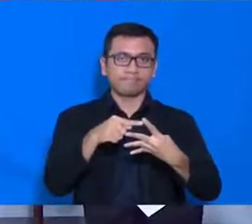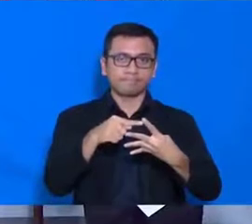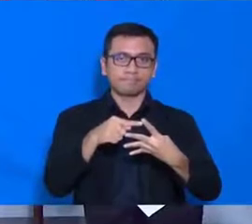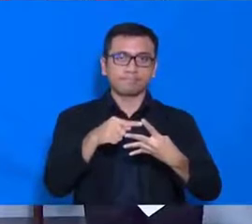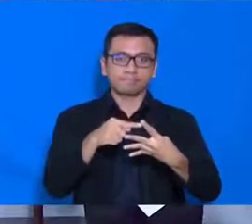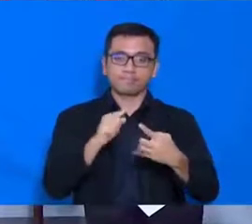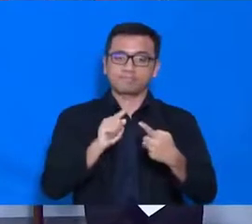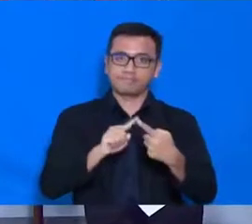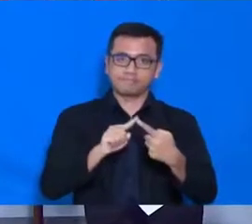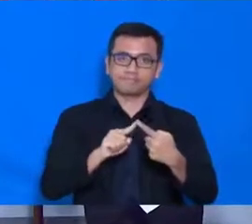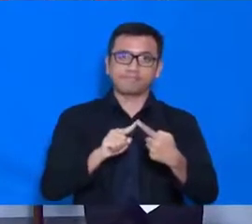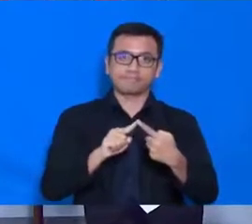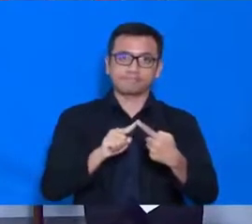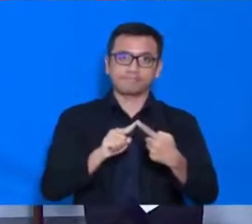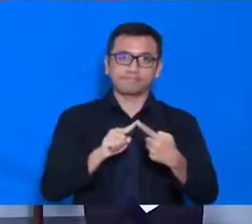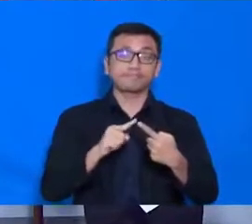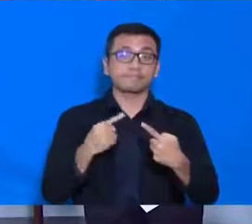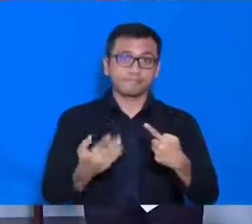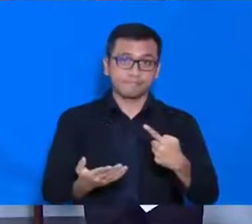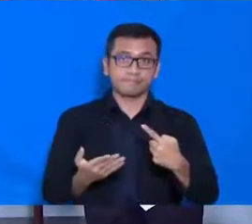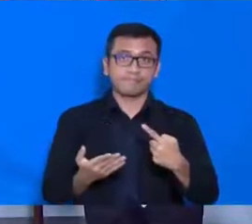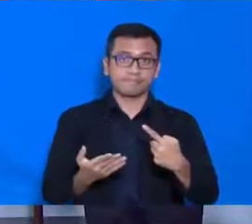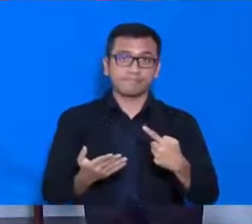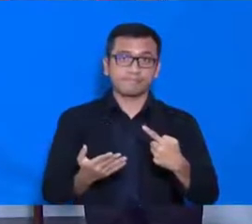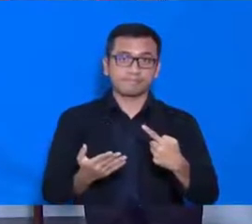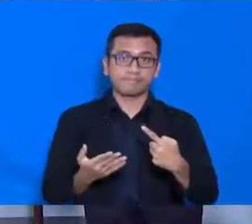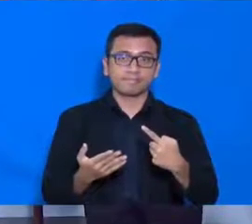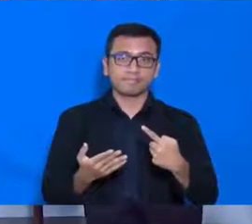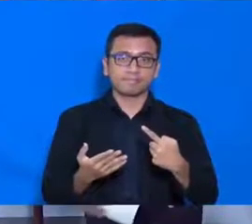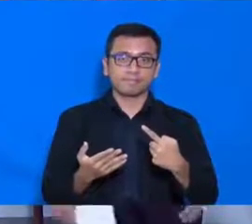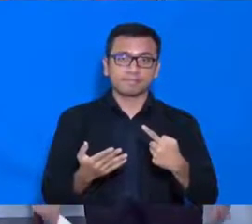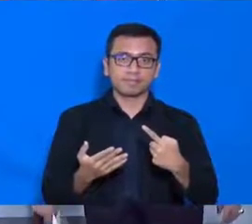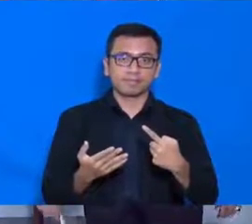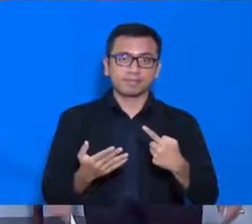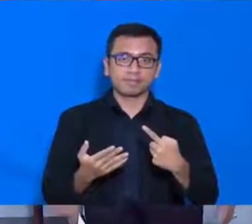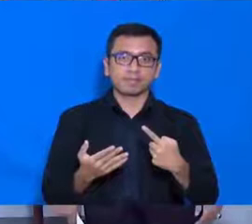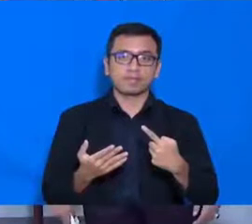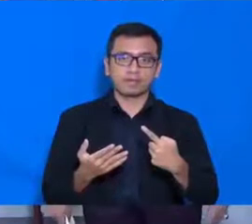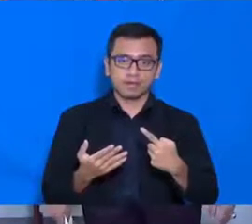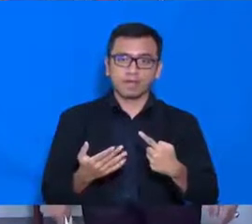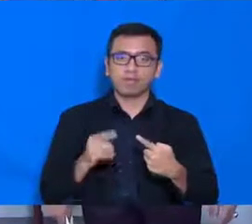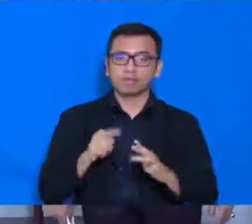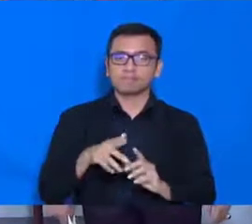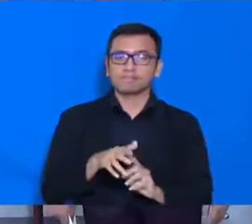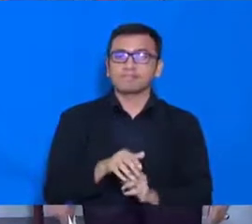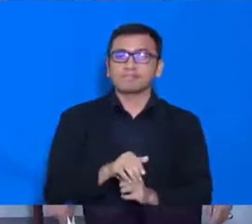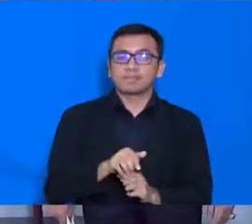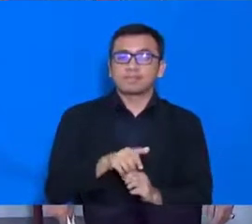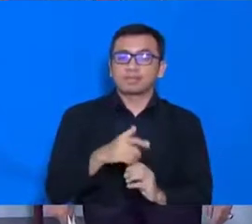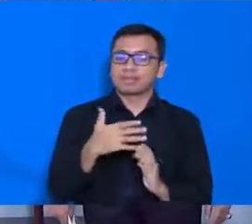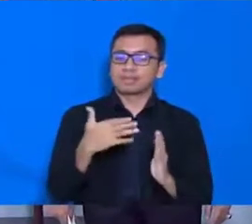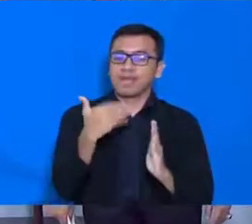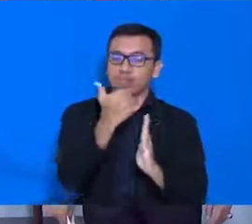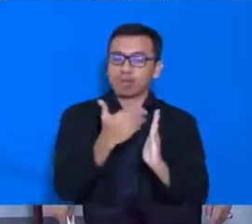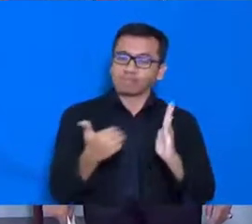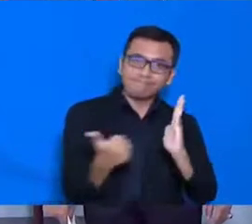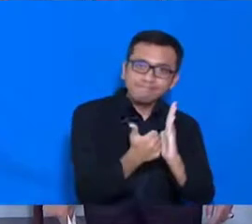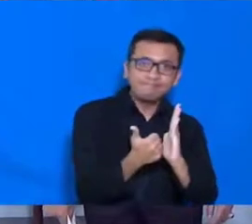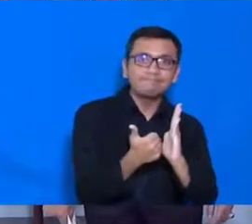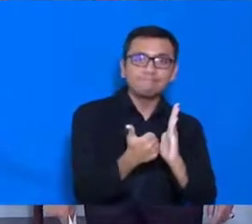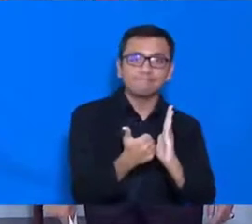Yang pertama adalah pentingnya peningkatan disiplin, baik disiplin individu